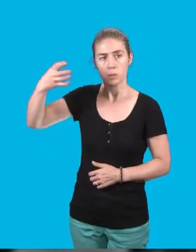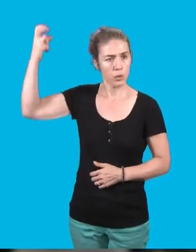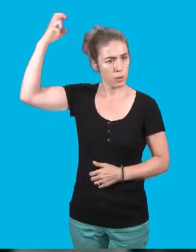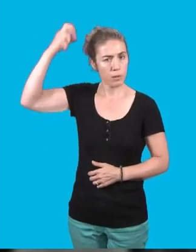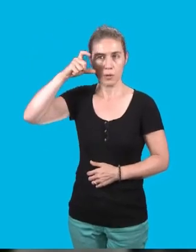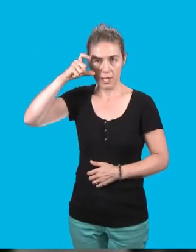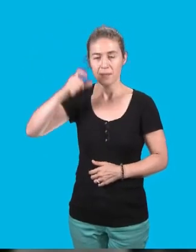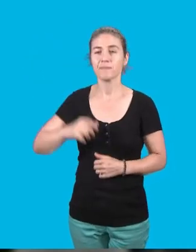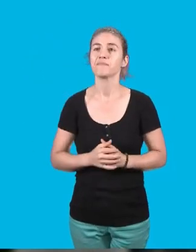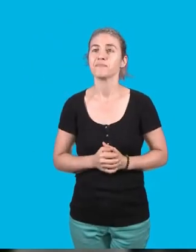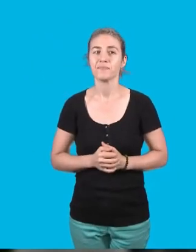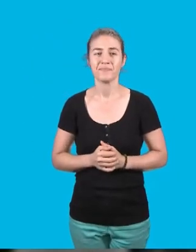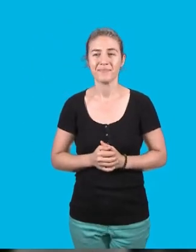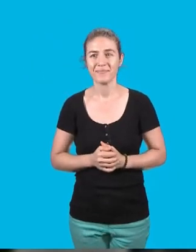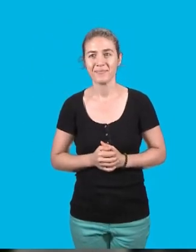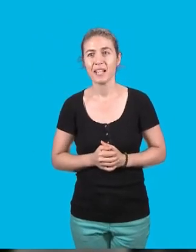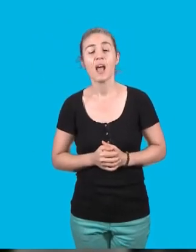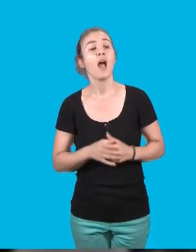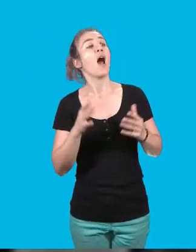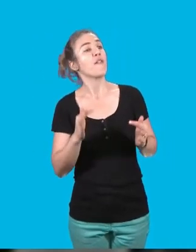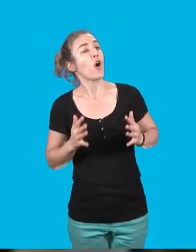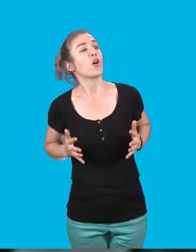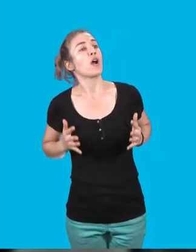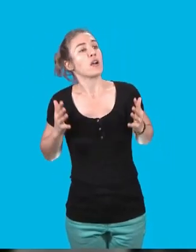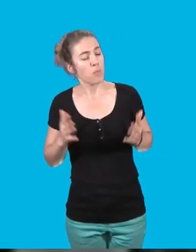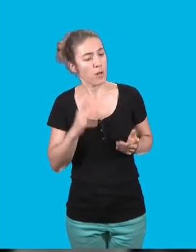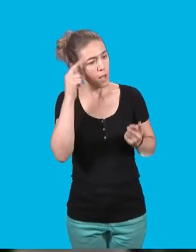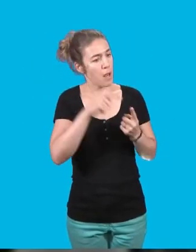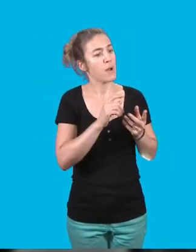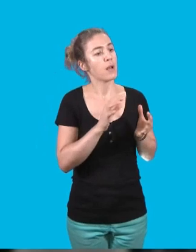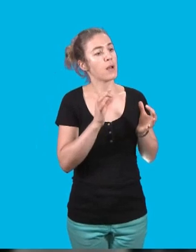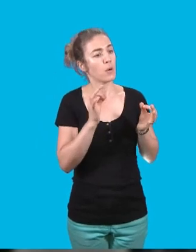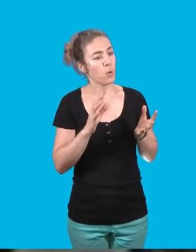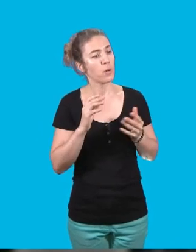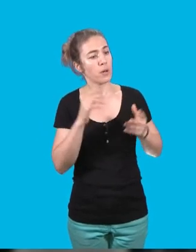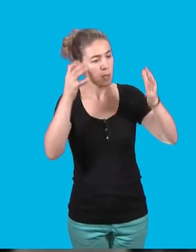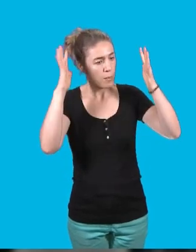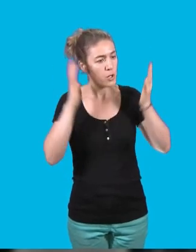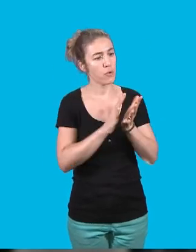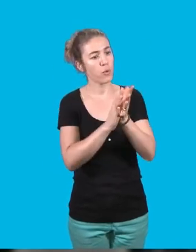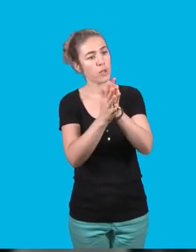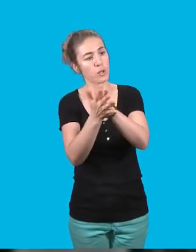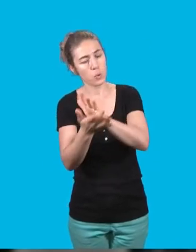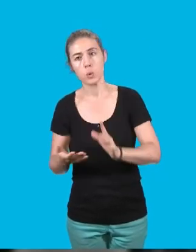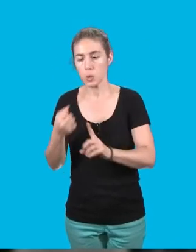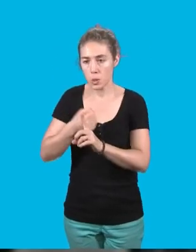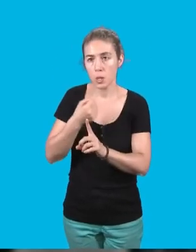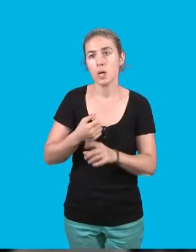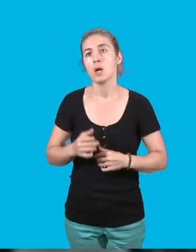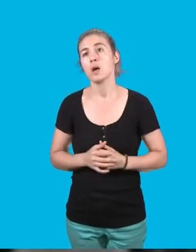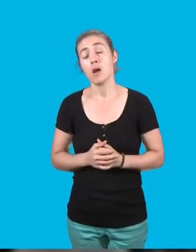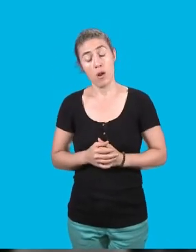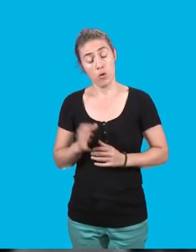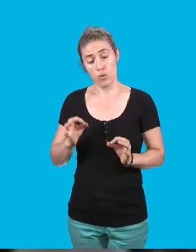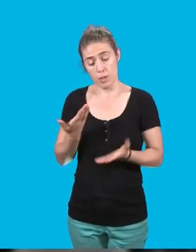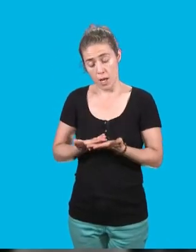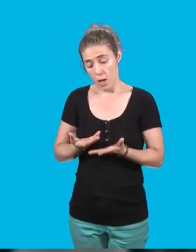L'engagement de la métropole pour la transition écologique et la lutte contre le changement climatique est, comme l'indique le délibéré, un des fils conducteurs